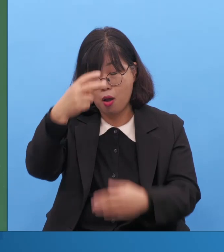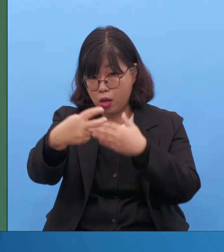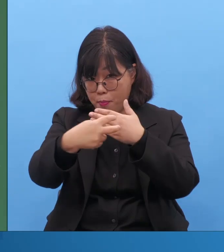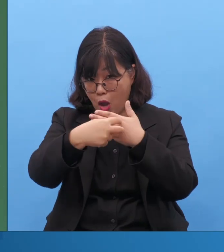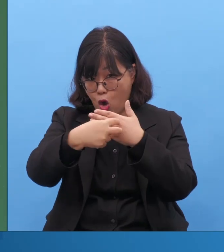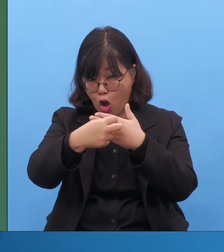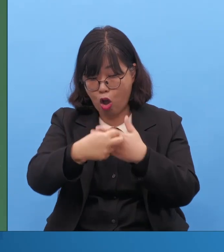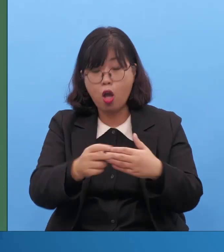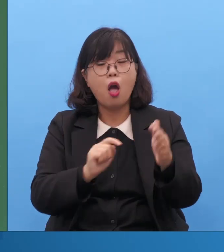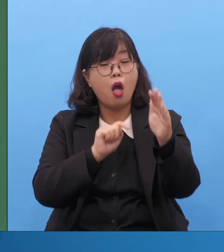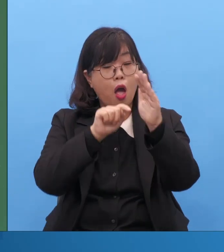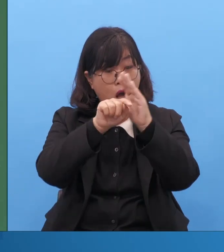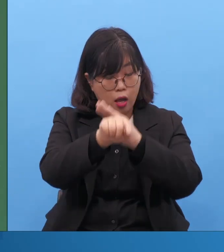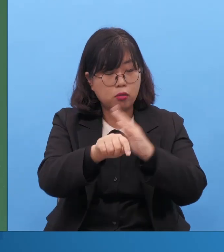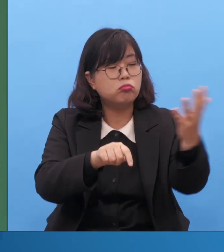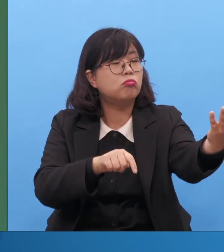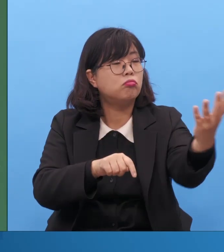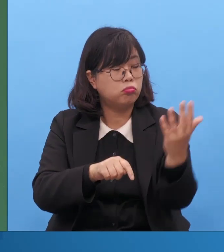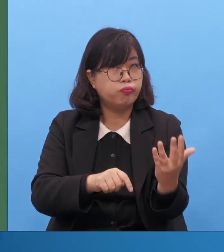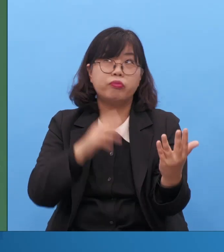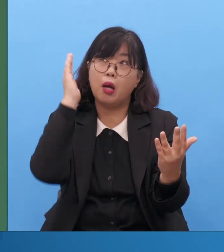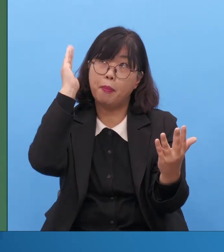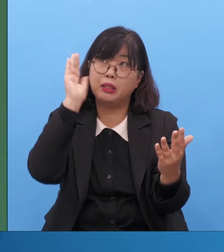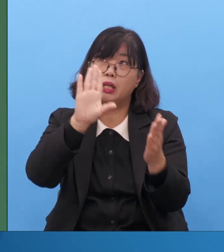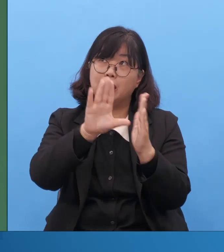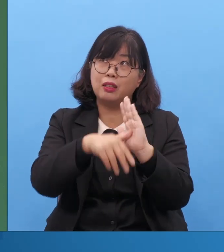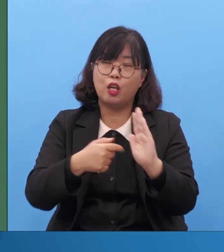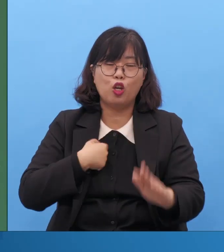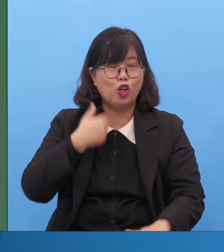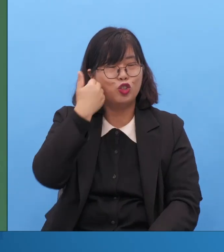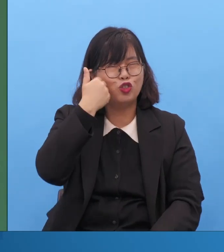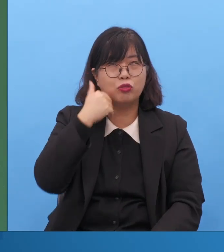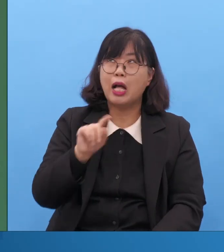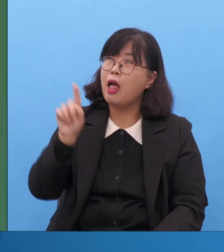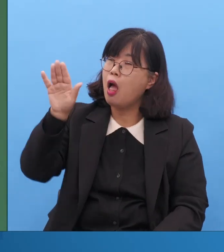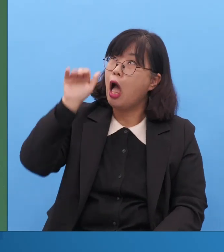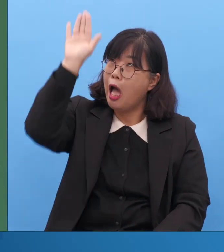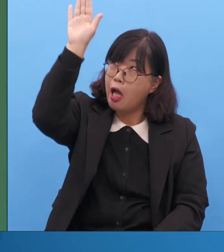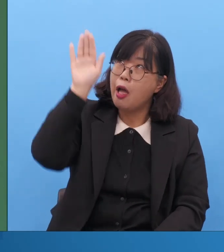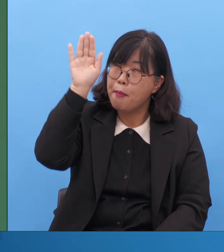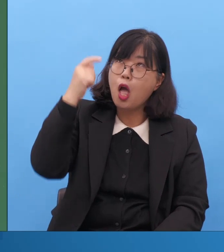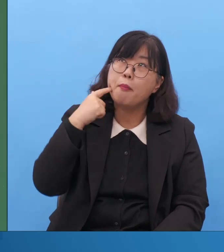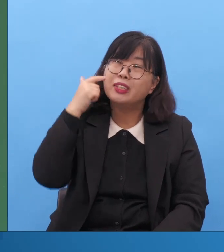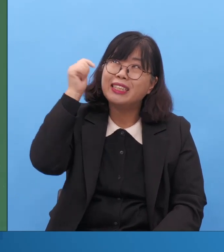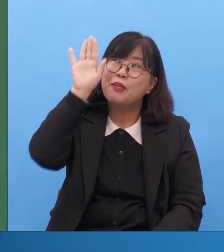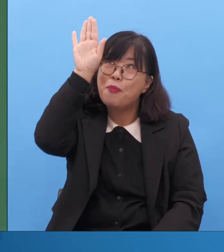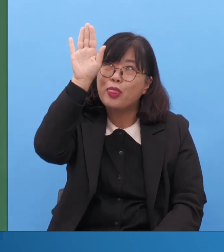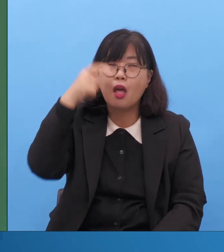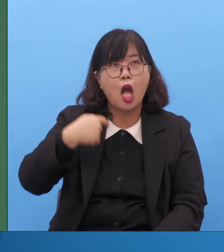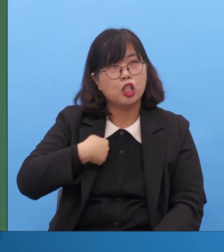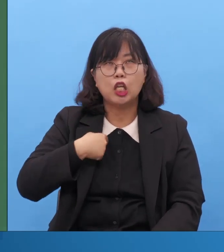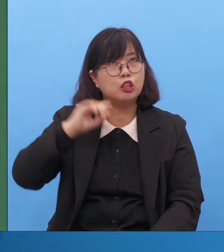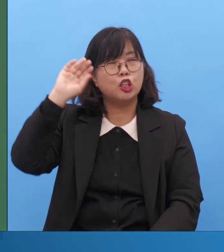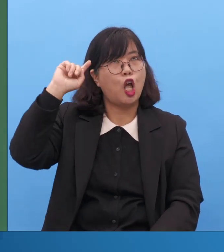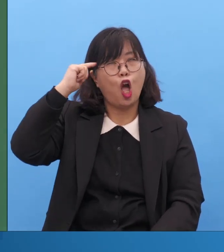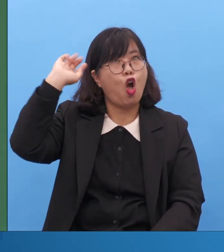이것들이 다 돌았다는 거야 쟤는 안 돌아와서 그래서 제가 메시지에 대해 메시지에 대해 메시지에 대해